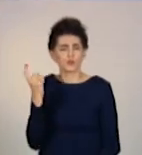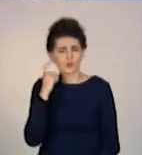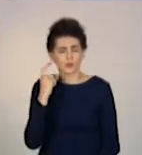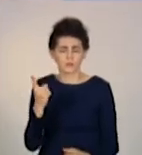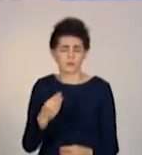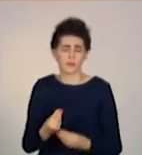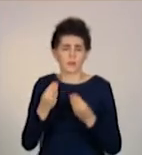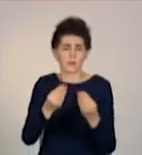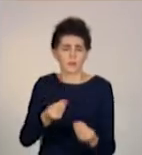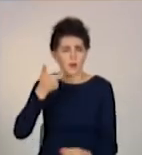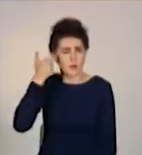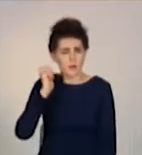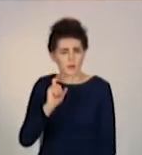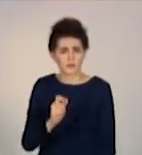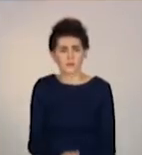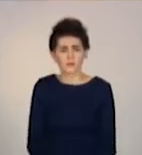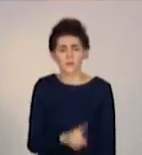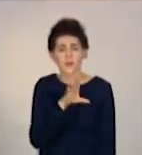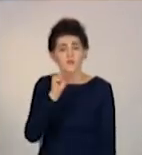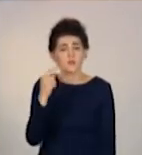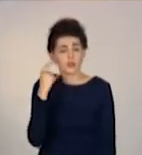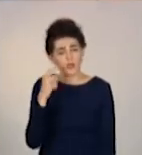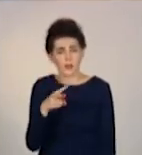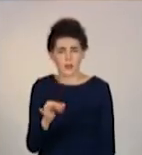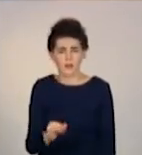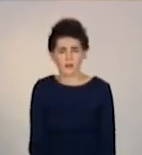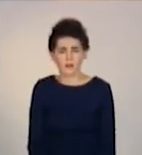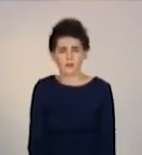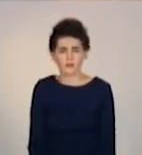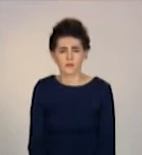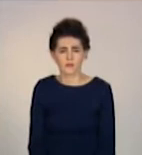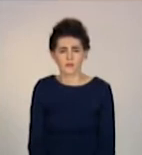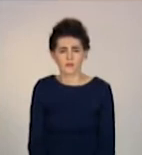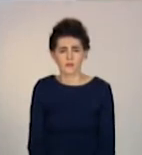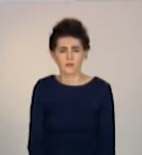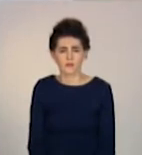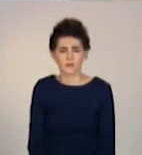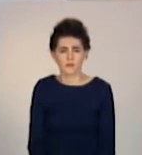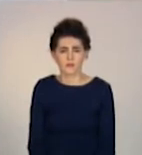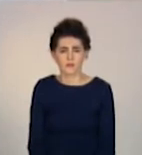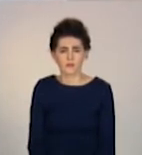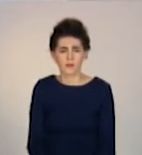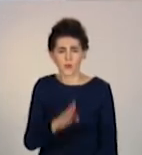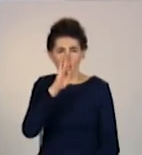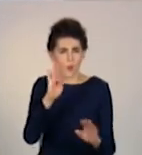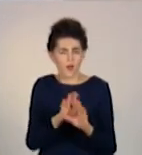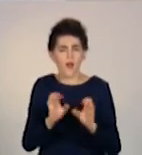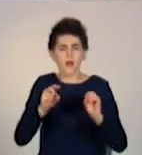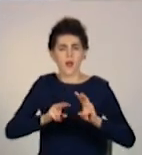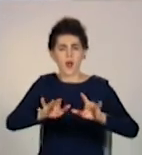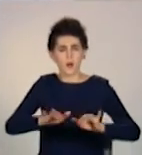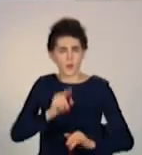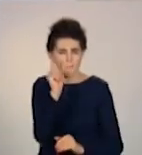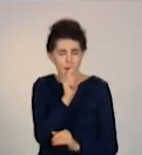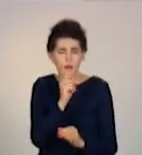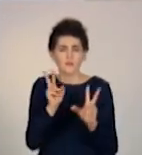пристрої. Слухно? Слухно? Слухно. Це міні-комп'ютери, які з дуже